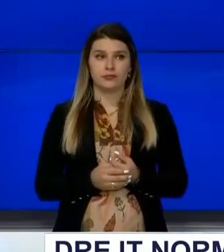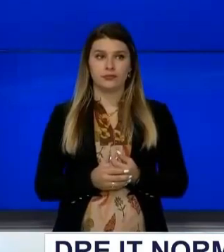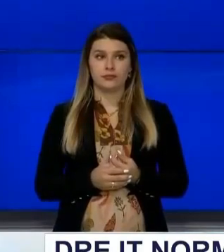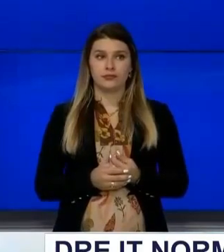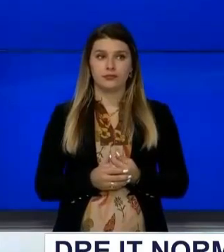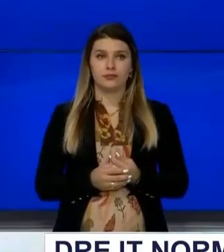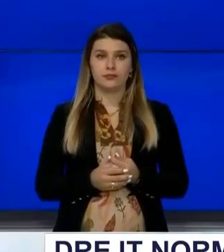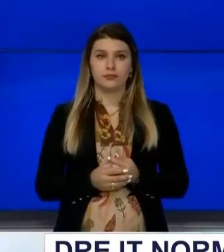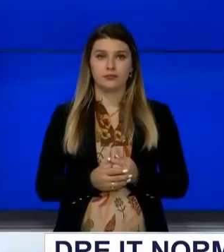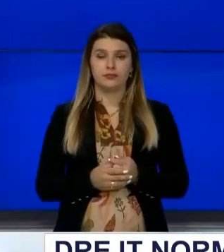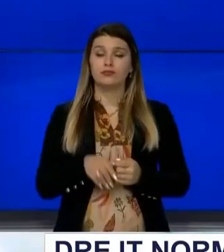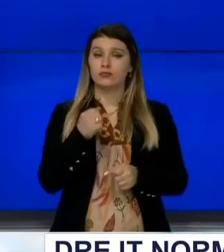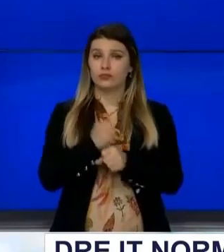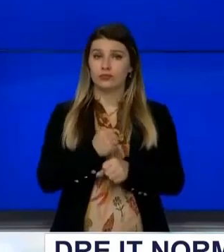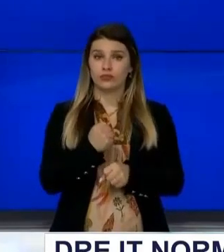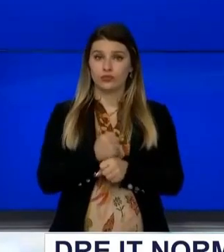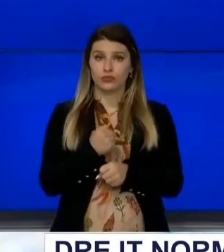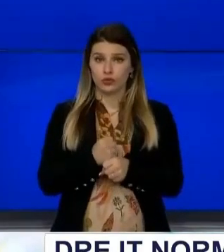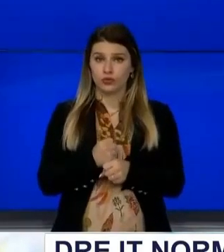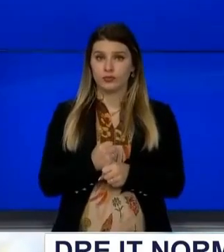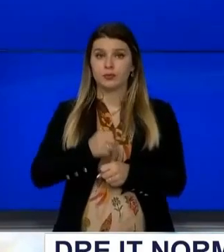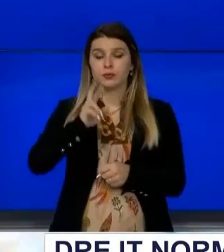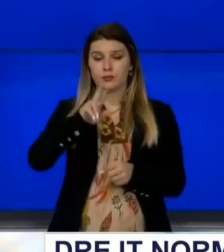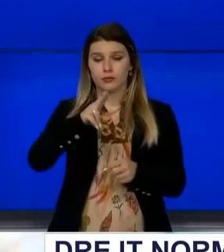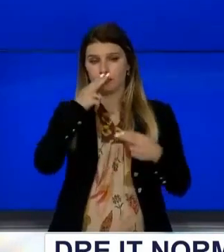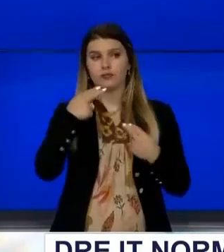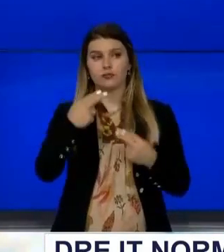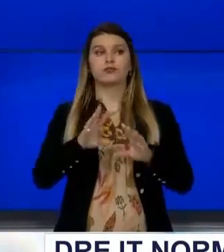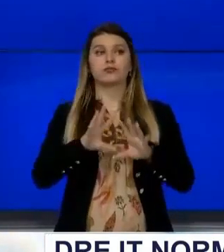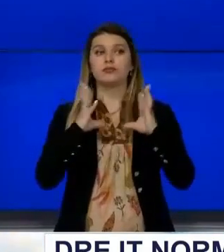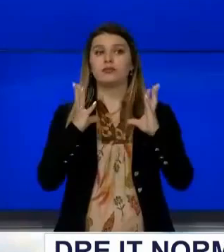Punës i anë rikthyër po thuaj se me staf të pjot